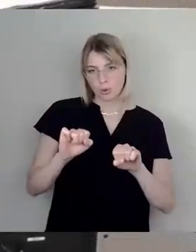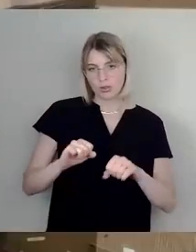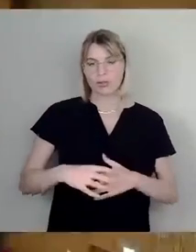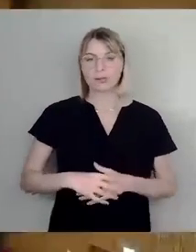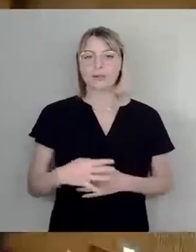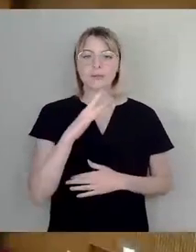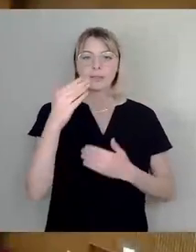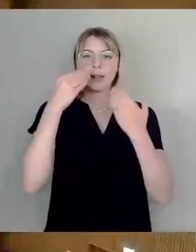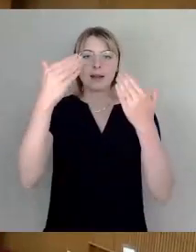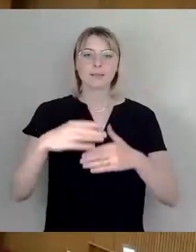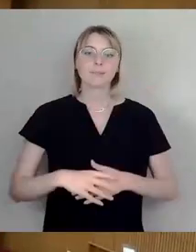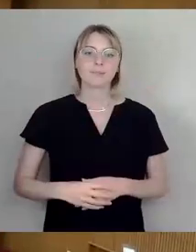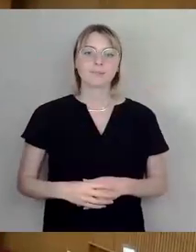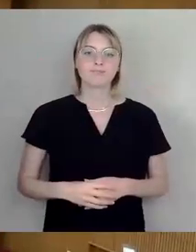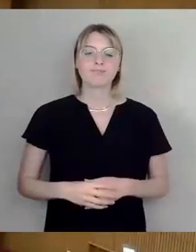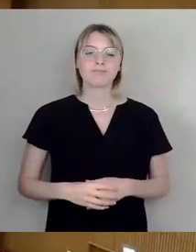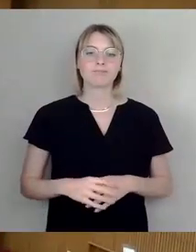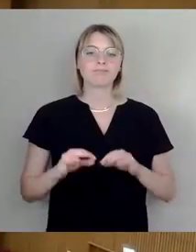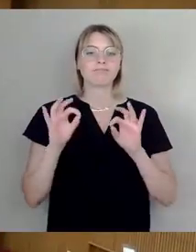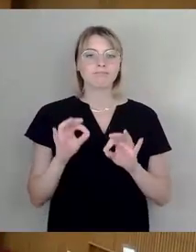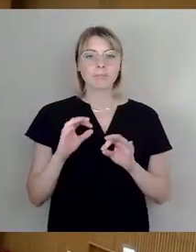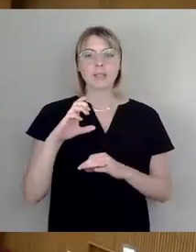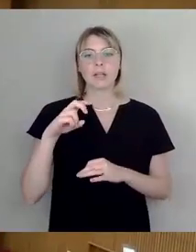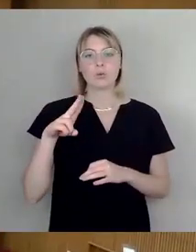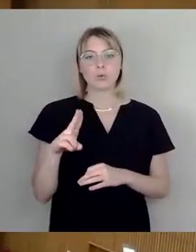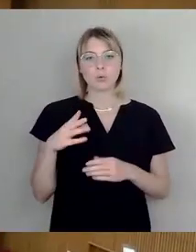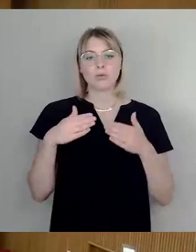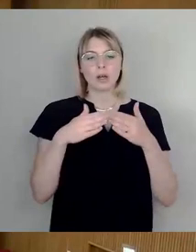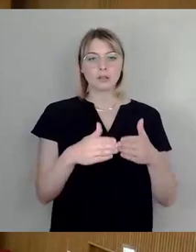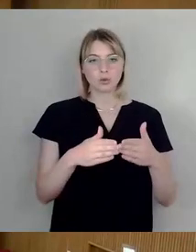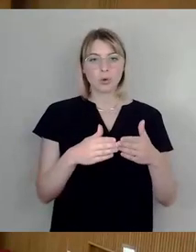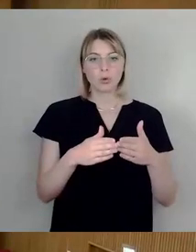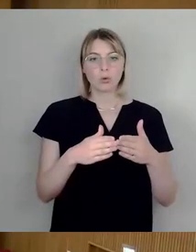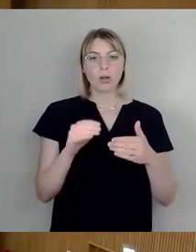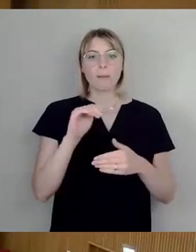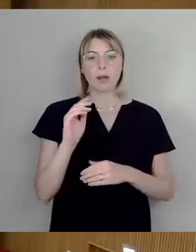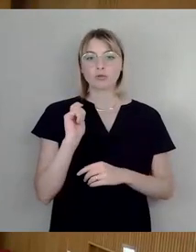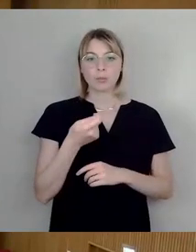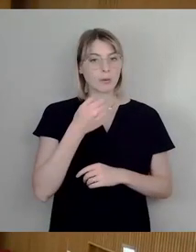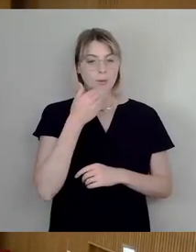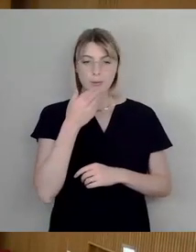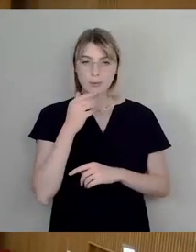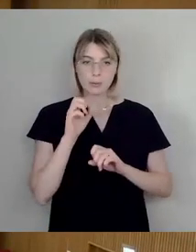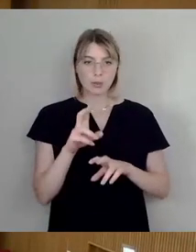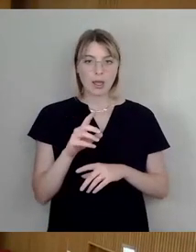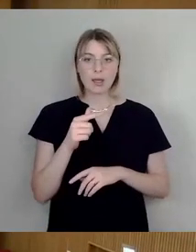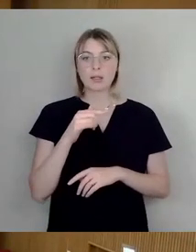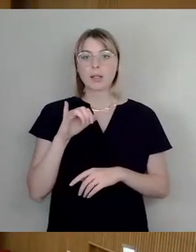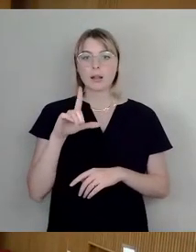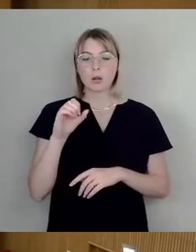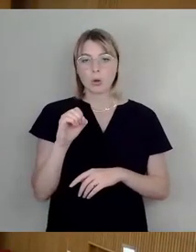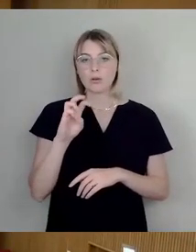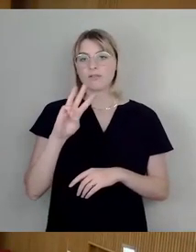Okay, dann machen wir weiter. CDU-Fraktion, Mario Schmidt, nicht. Dann Thilo Wirz wäre sowieso jetzt dran.